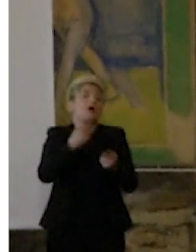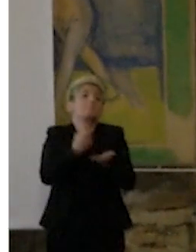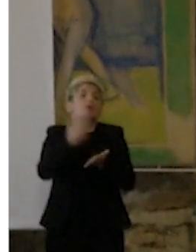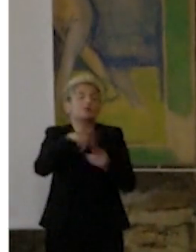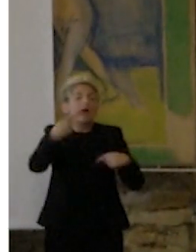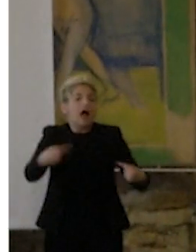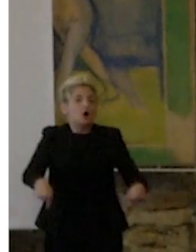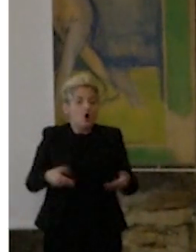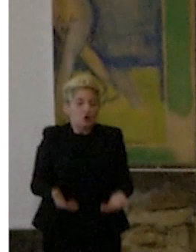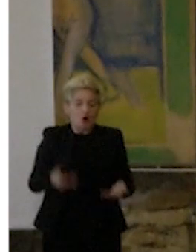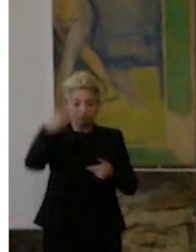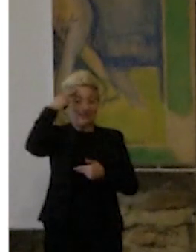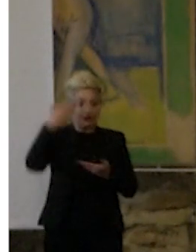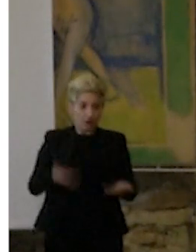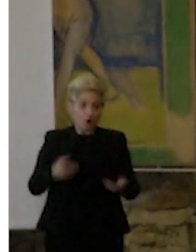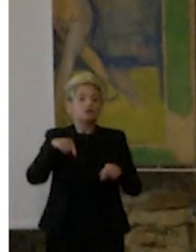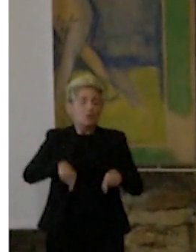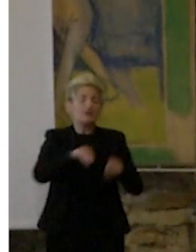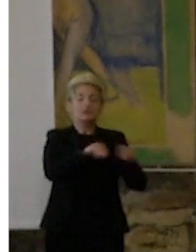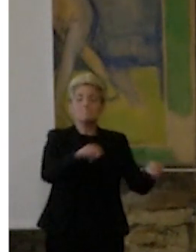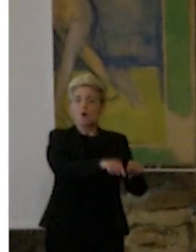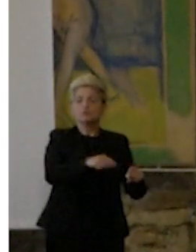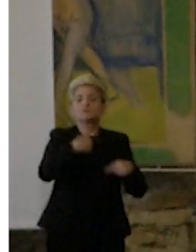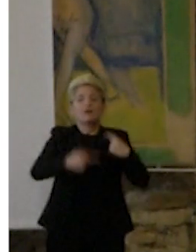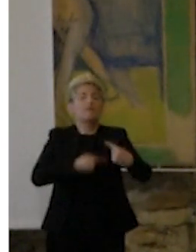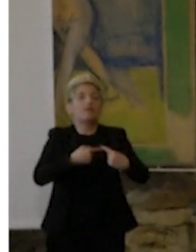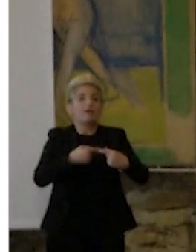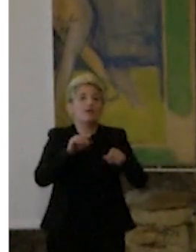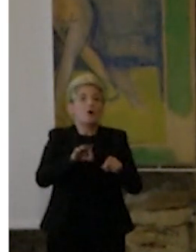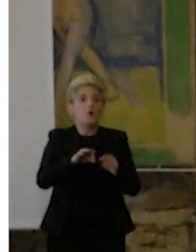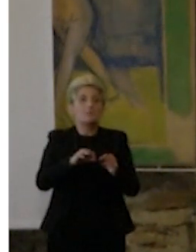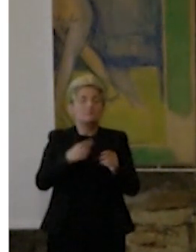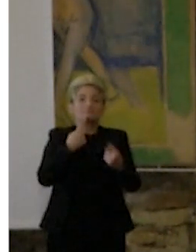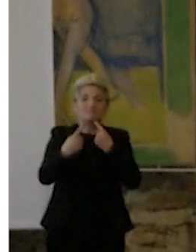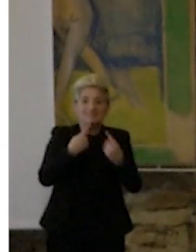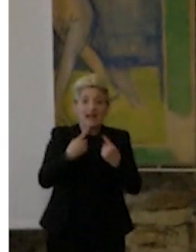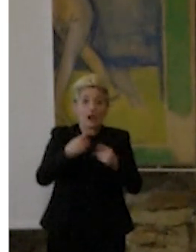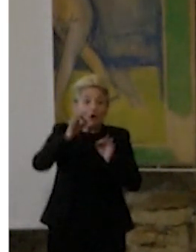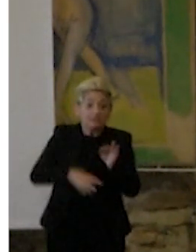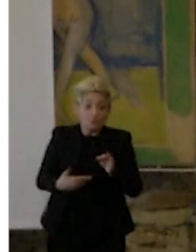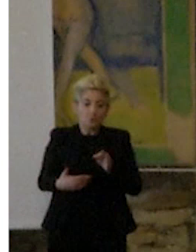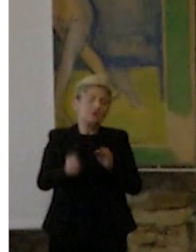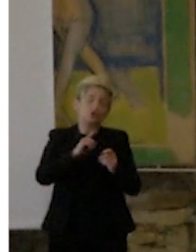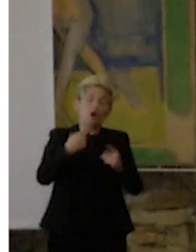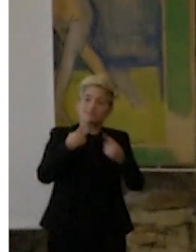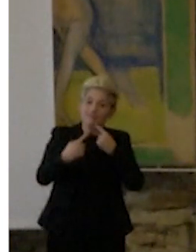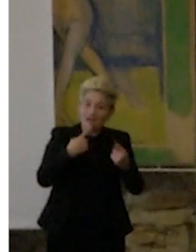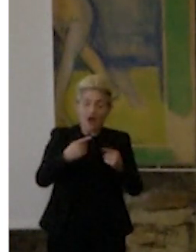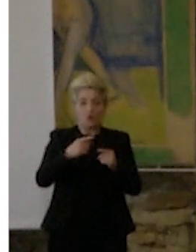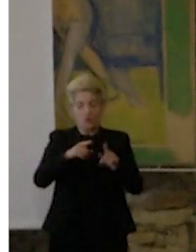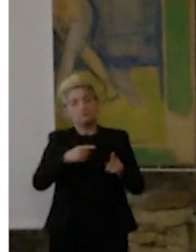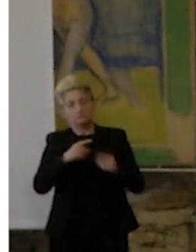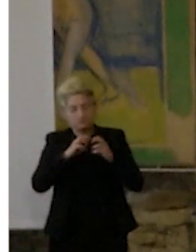di vista potente, su questo dialogo appunto che non è stato istantaneo. Non è come scrivere